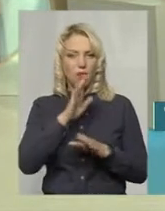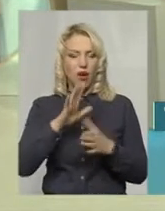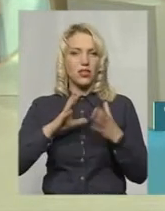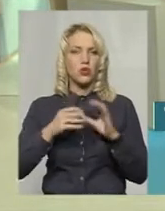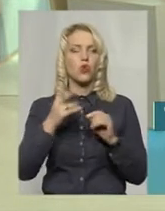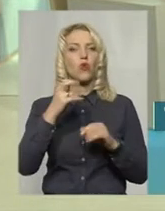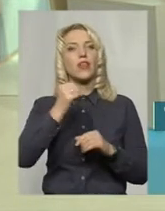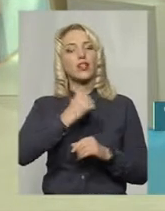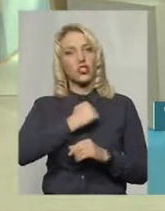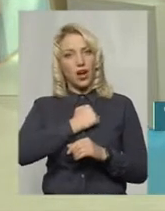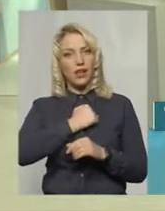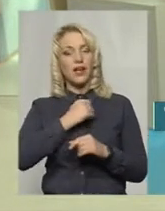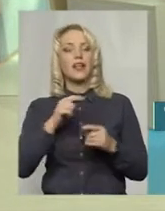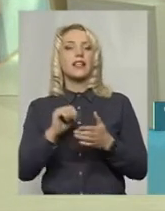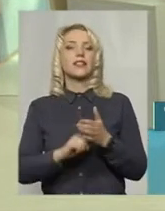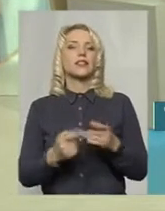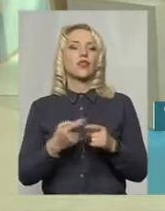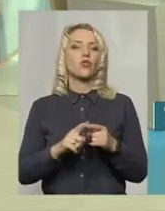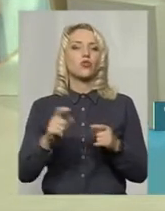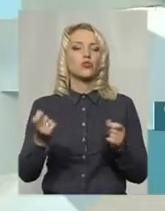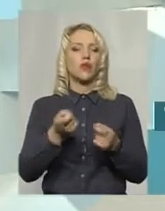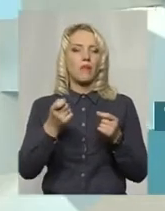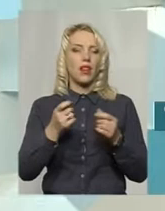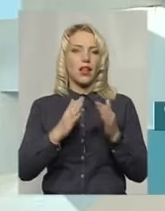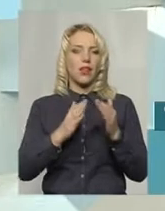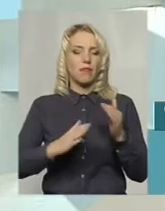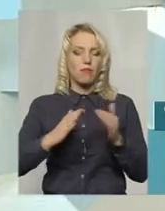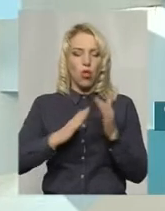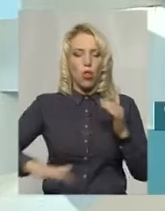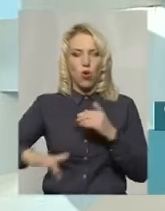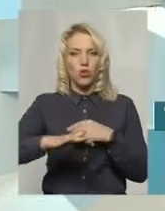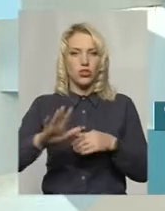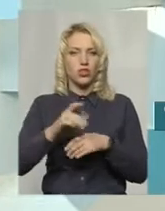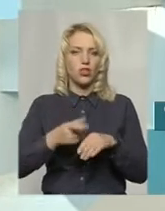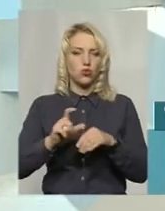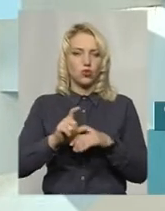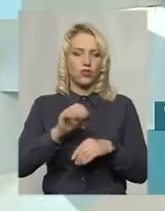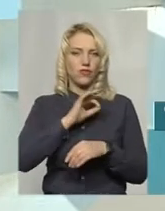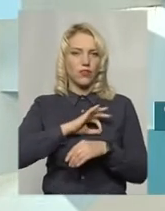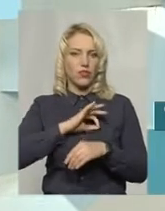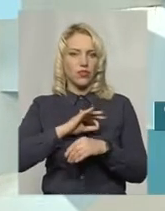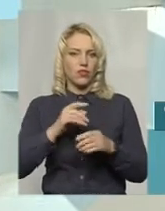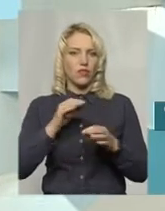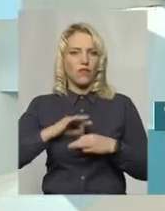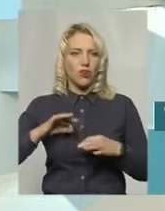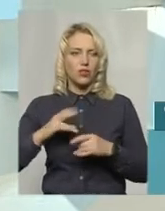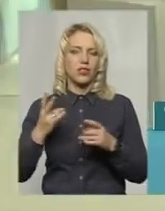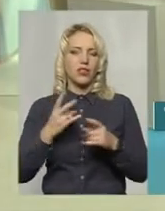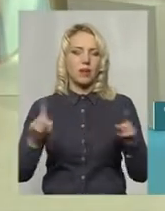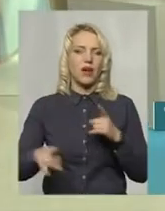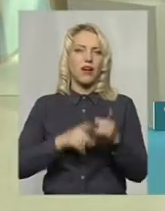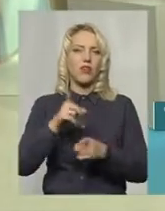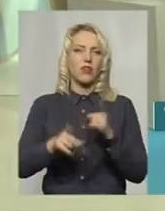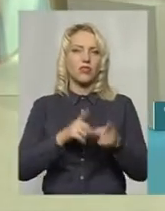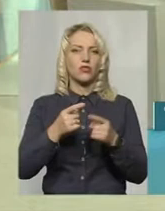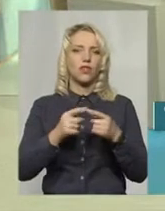із-за того, що в малій площі не дуже ефективно все використано, а треба відтворити, реорганізувати цю